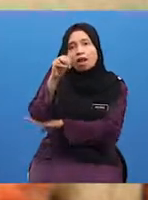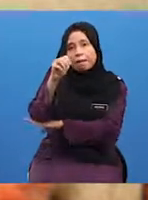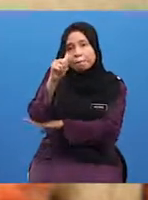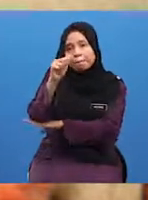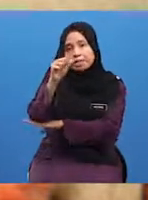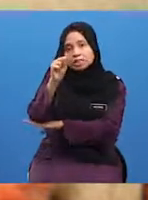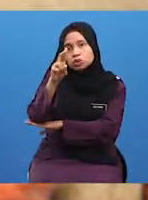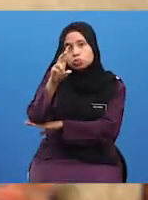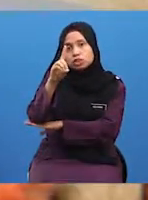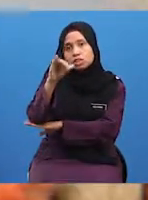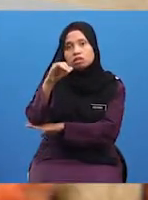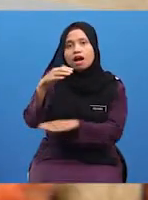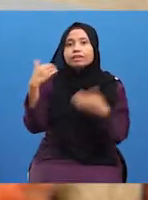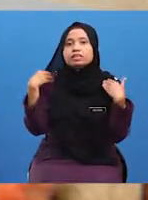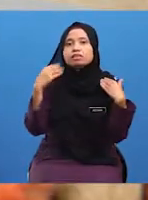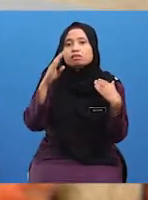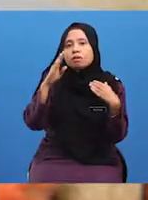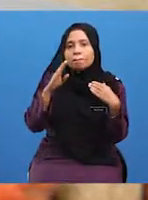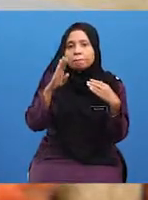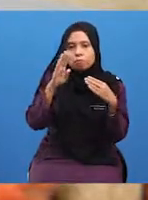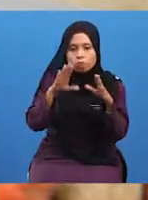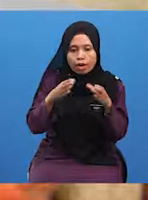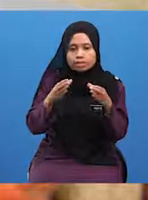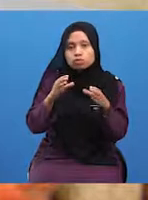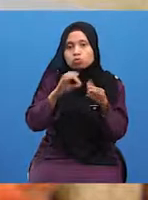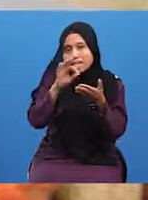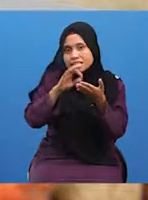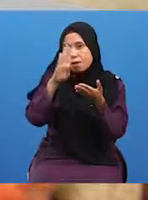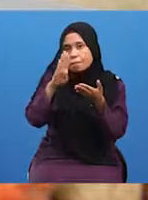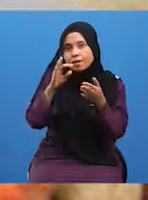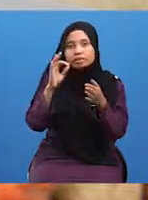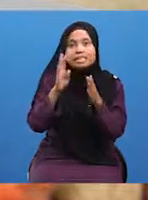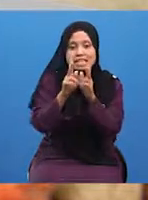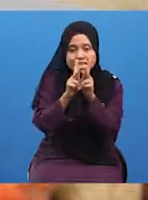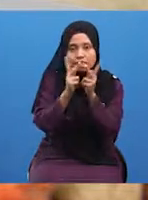menghasilkan empat buah kitab. Antaranya,